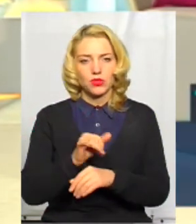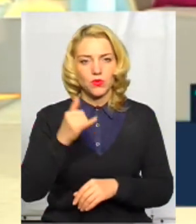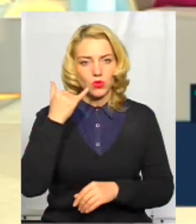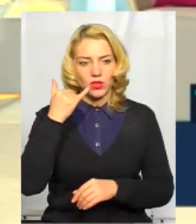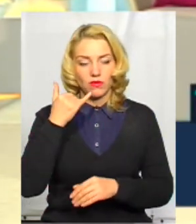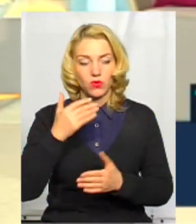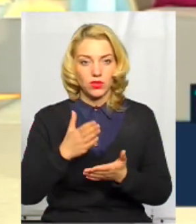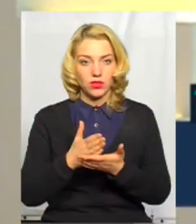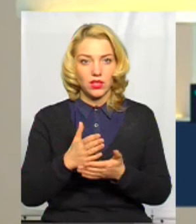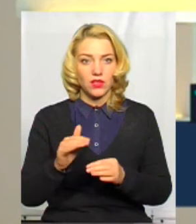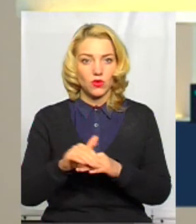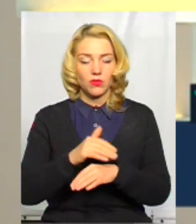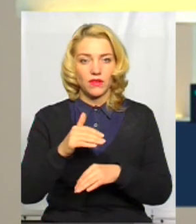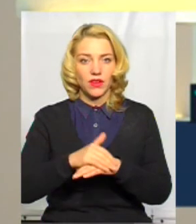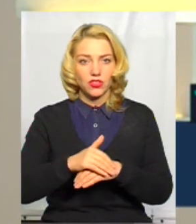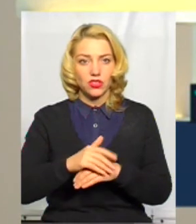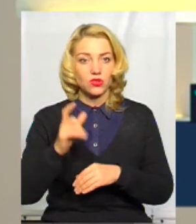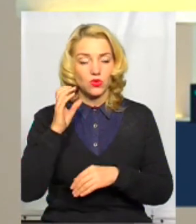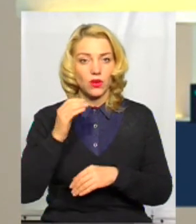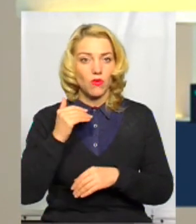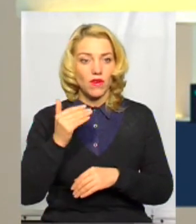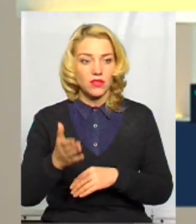телефонний дзвінок. Добрий вечір, слухаємо вас.